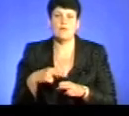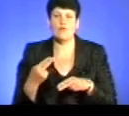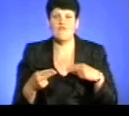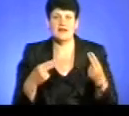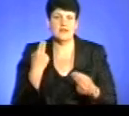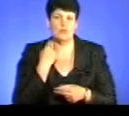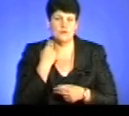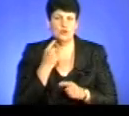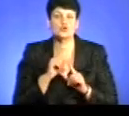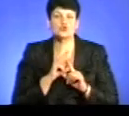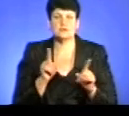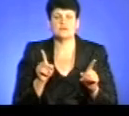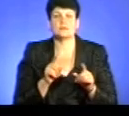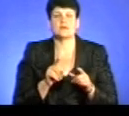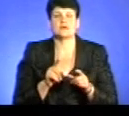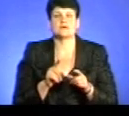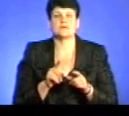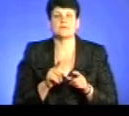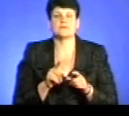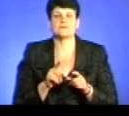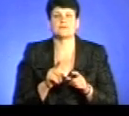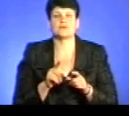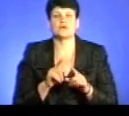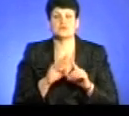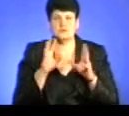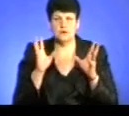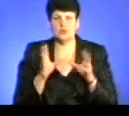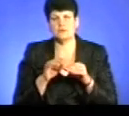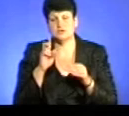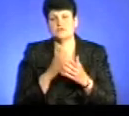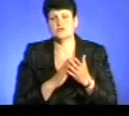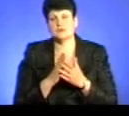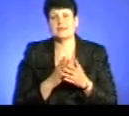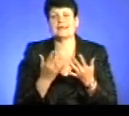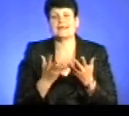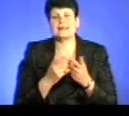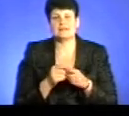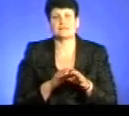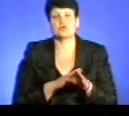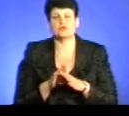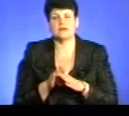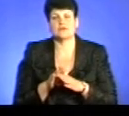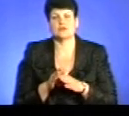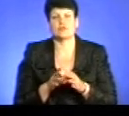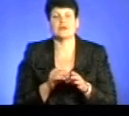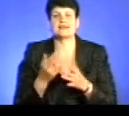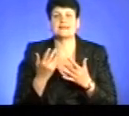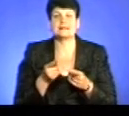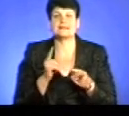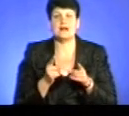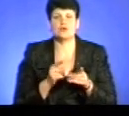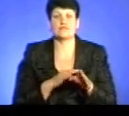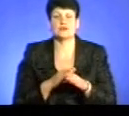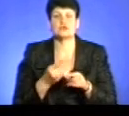Особливо це стосується, якщо не загалом змін у Державному виконавчому службу і кількість виконавчих проваджень, а кількість реально виконаних, то це біда.